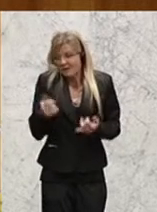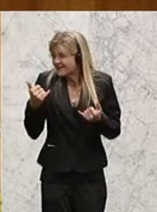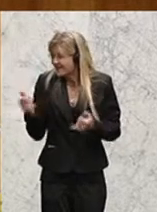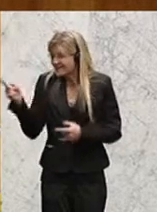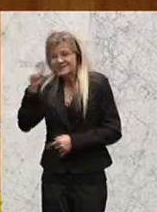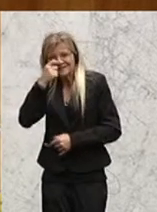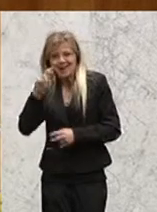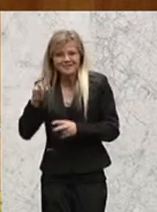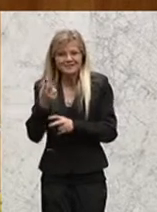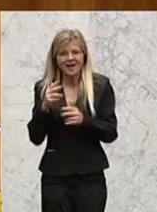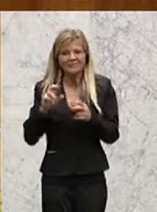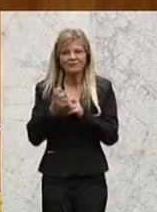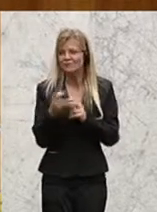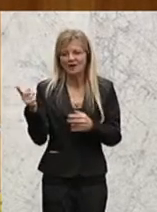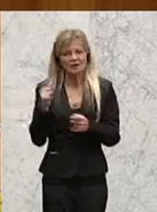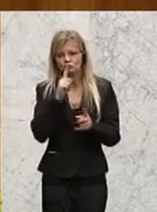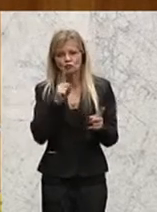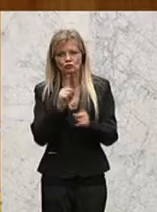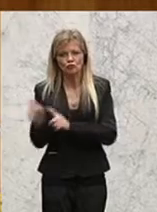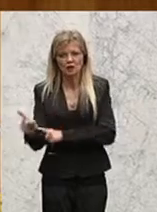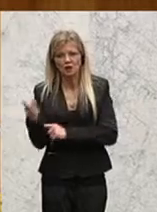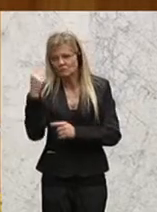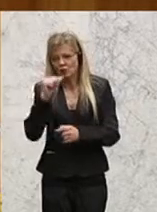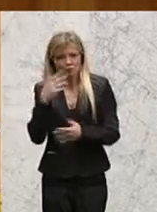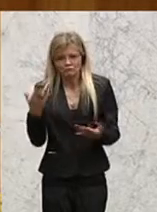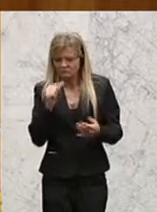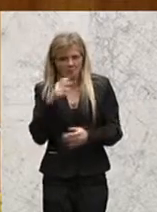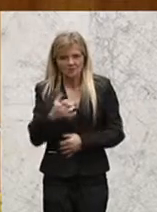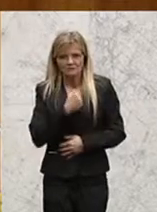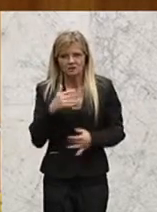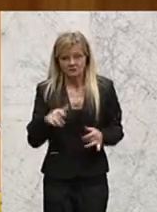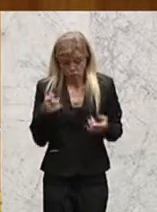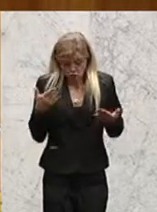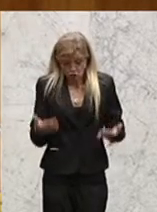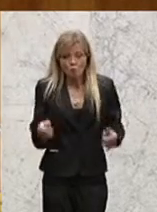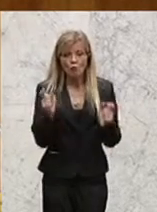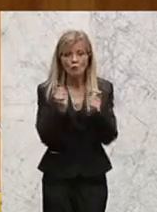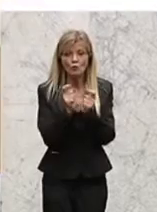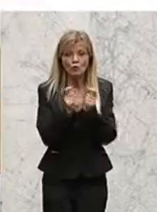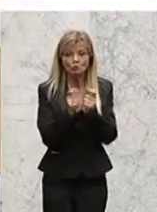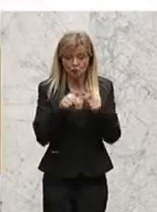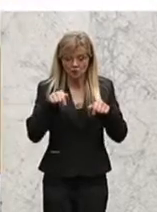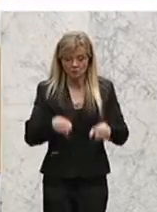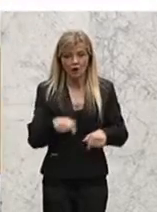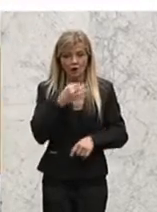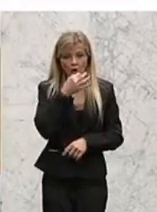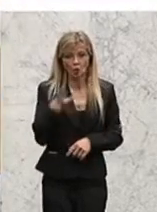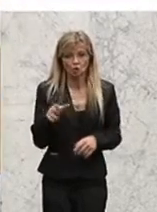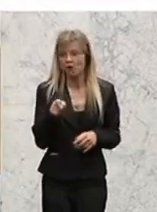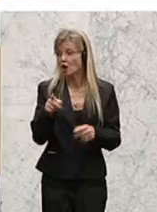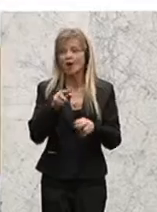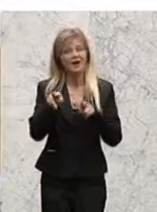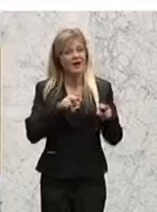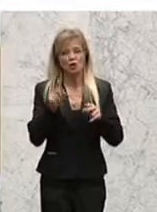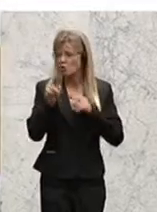stillgelegt. Es ist nicht wirtschaftlich. Und genau so funktioniert es in diesem Land. Die Regierung kümmert sich einen Dreck darum, was gut ist für